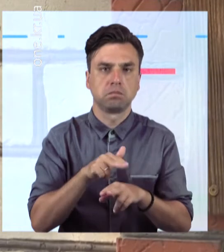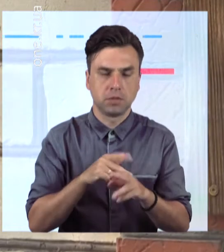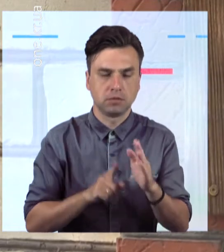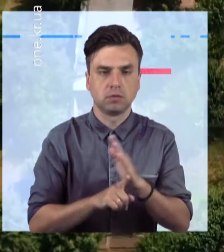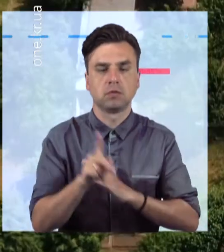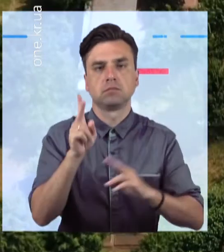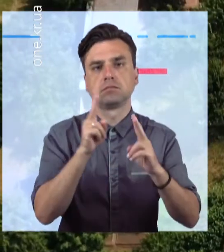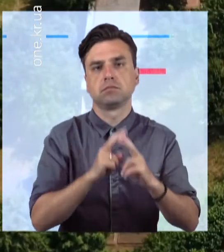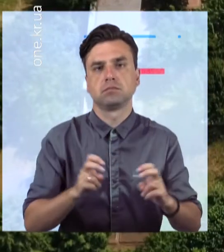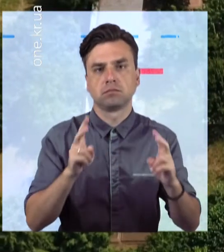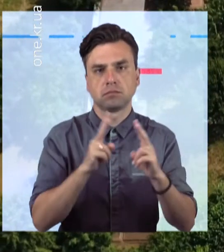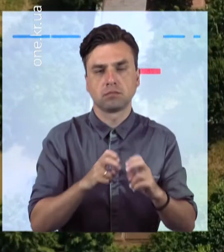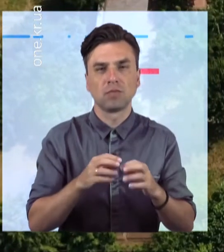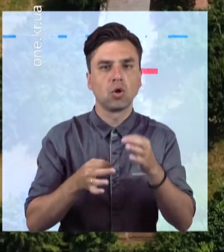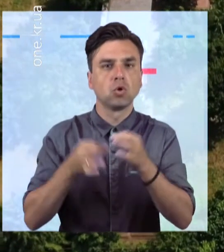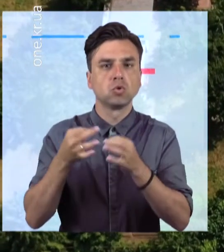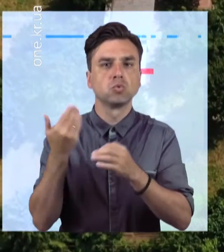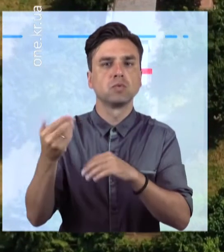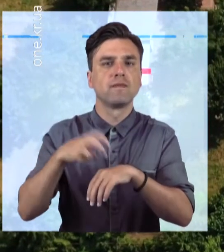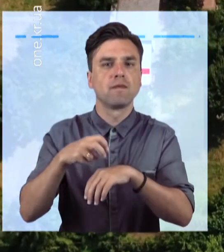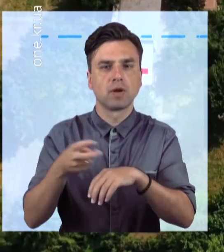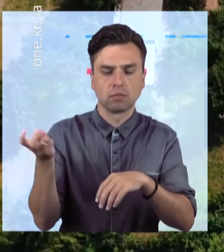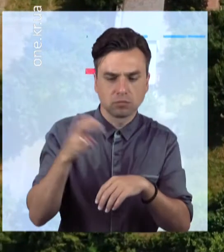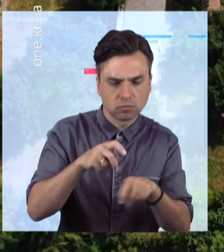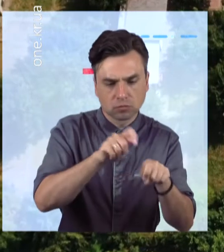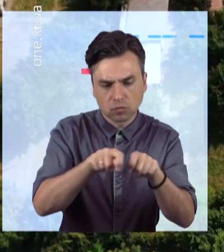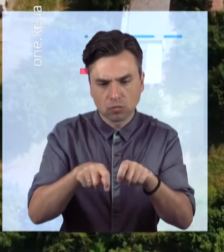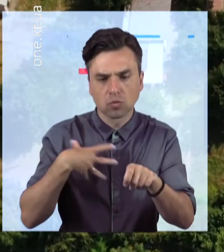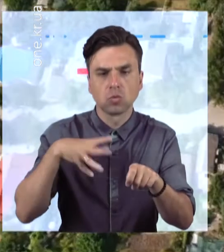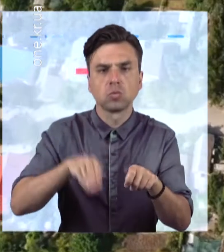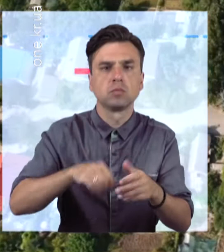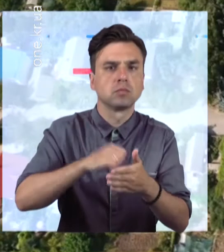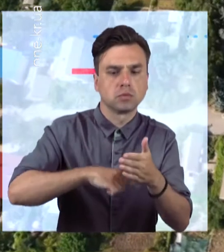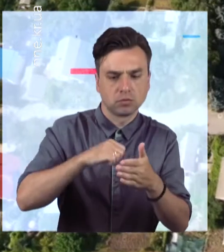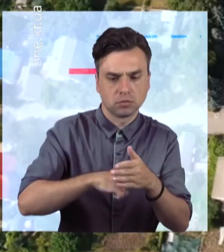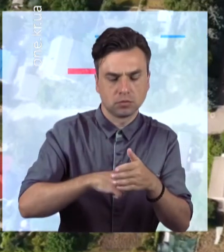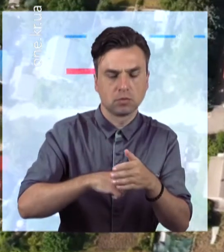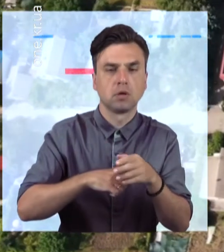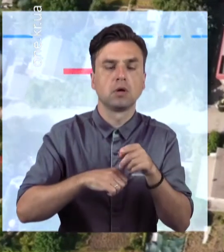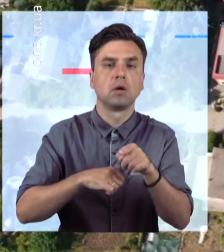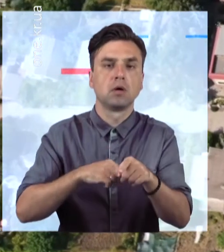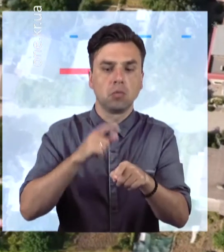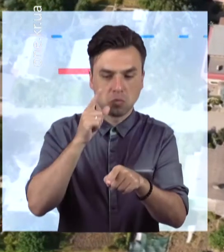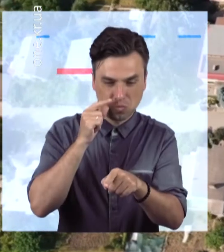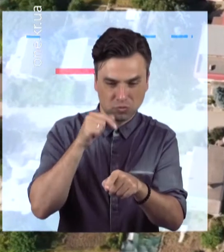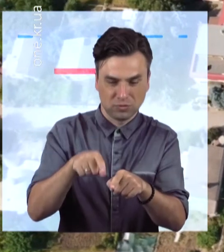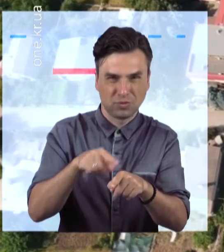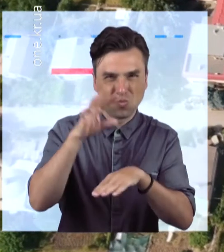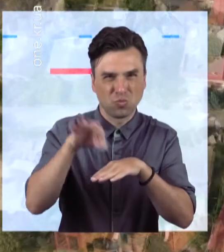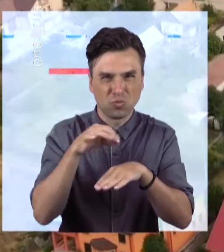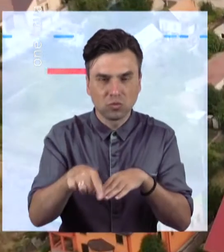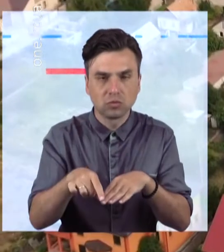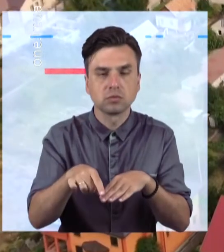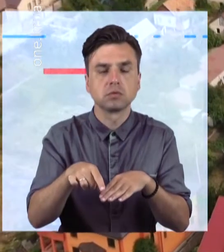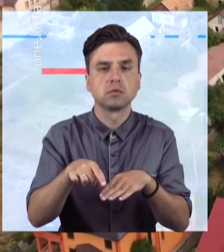однак на тілі померлого чоловіка суд медексперти, що прибули на місце, виявили декілька ножових поранень в області грудної клітини.